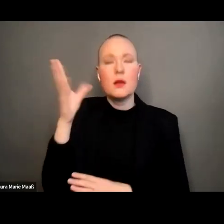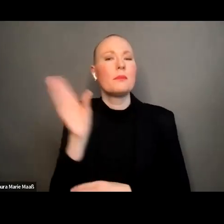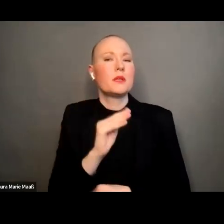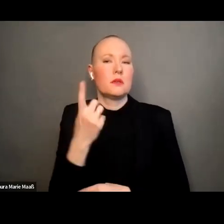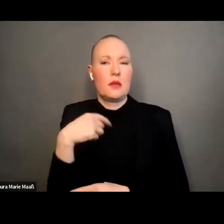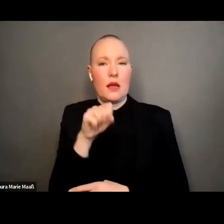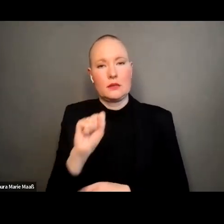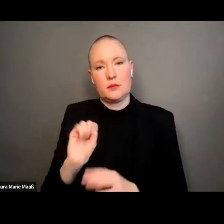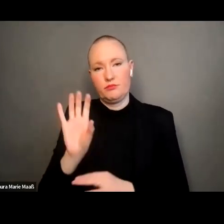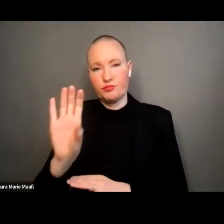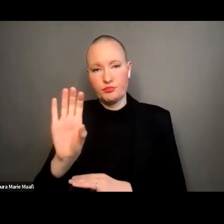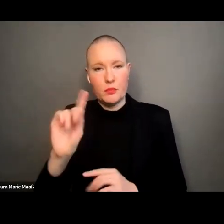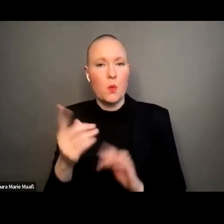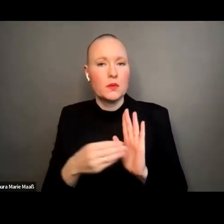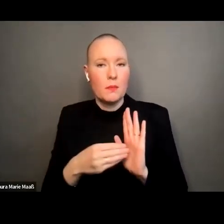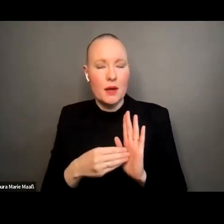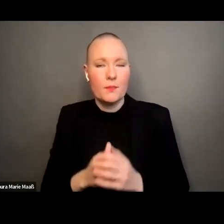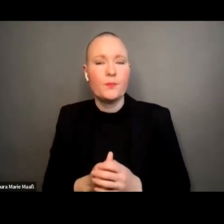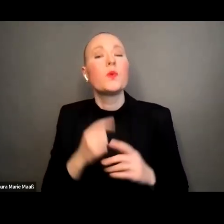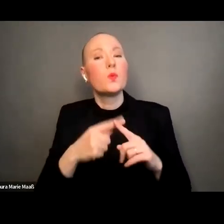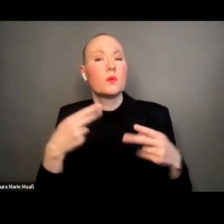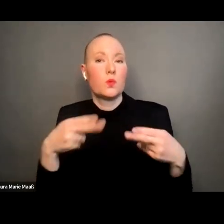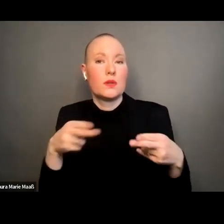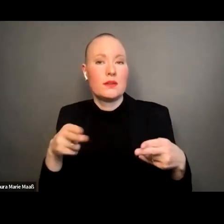gebärdensprache und untertitel